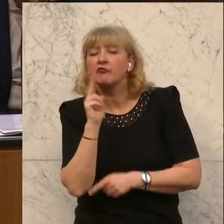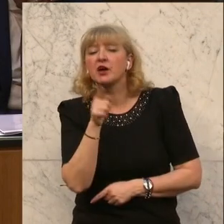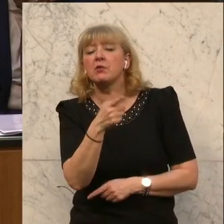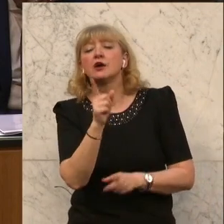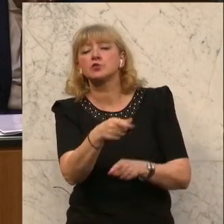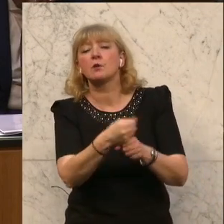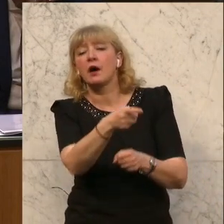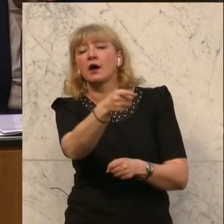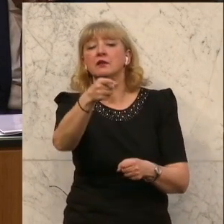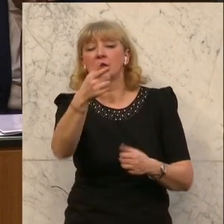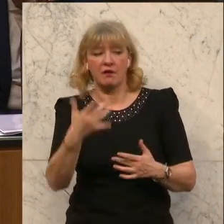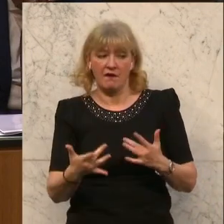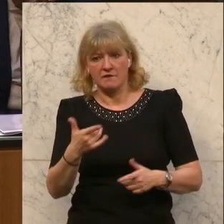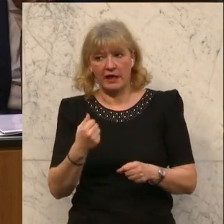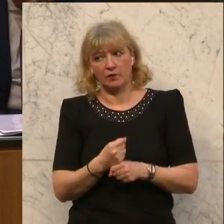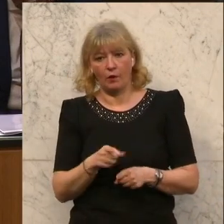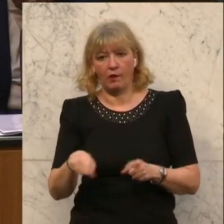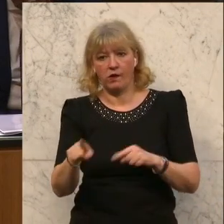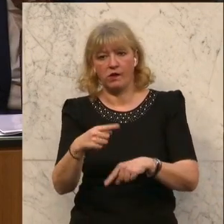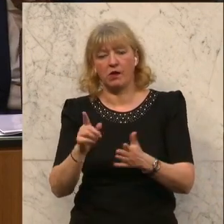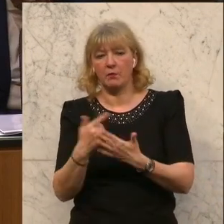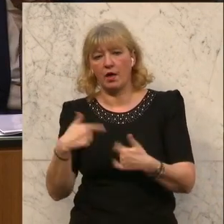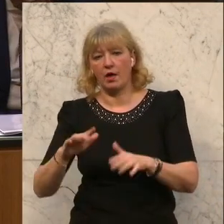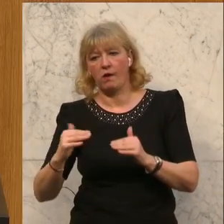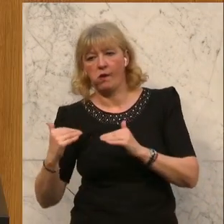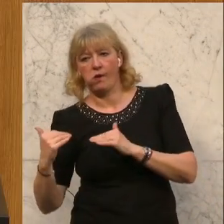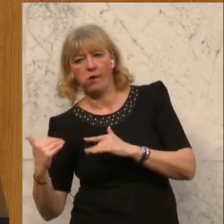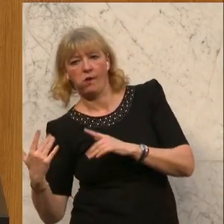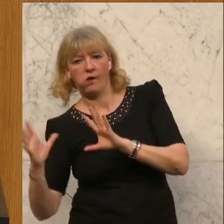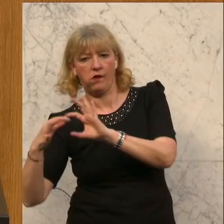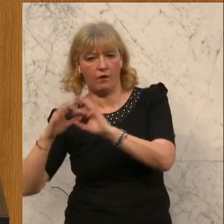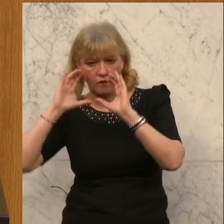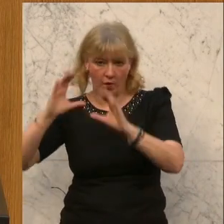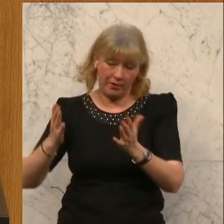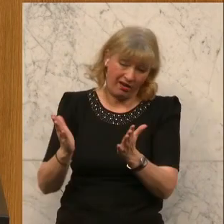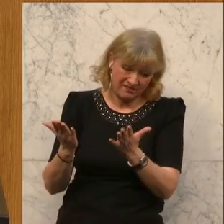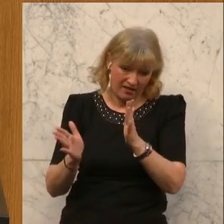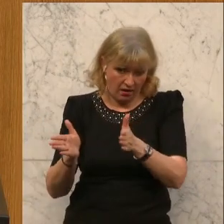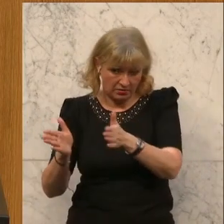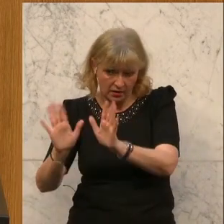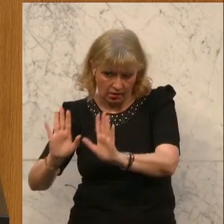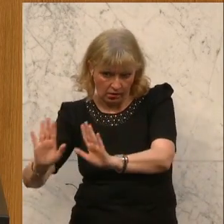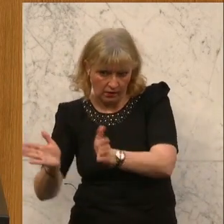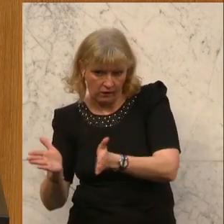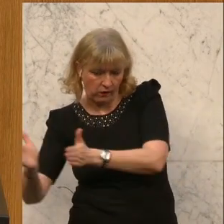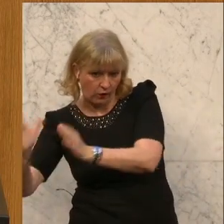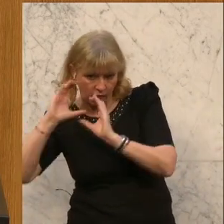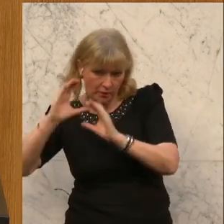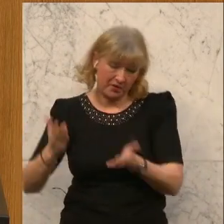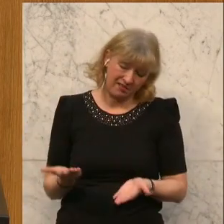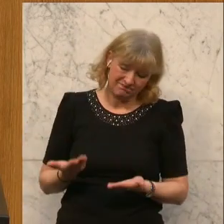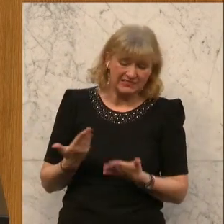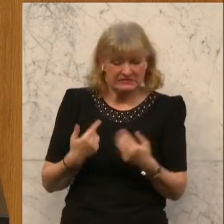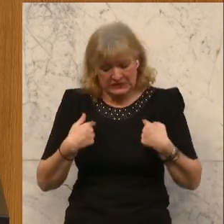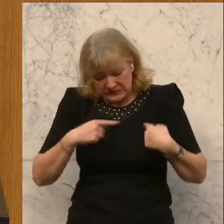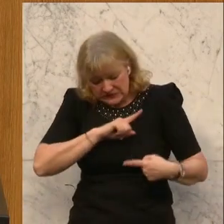machen, sind die vielleicht wieder noch ÖVP-lastig. Ich glaube, dass genau in diese Richtung das Ganze bei euch geht. Und deshalb denke ich